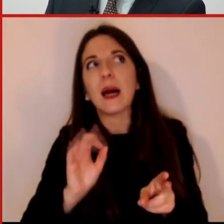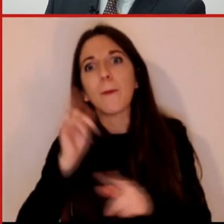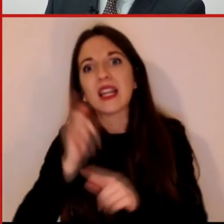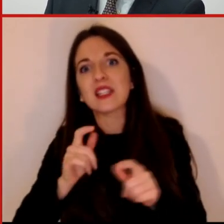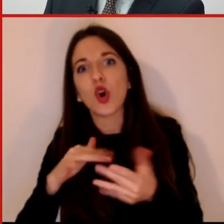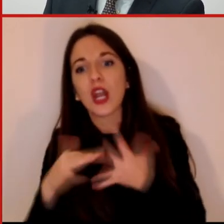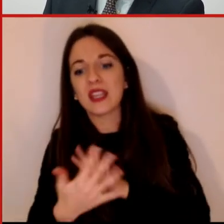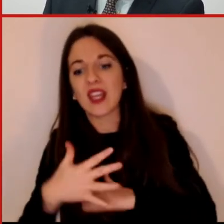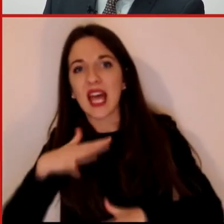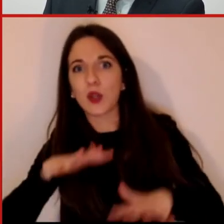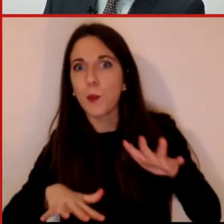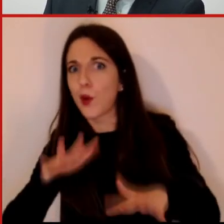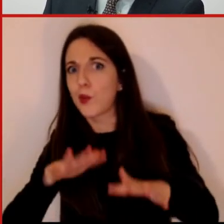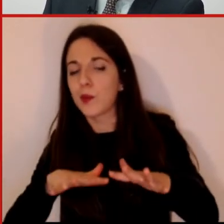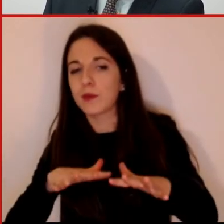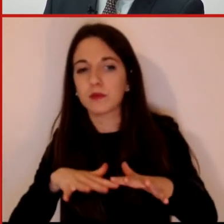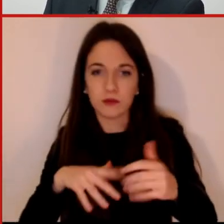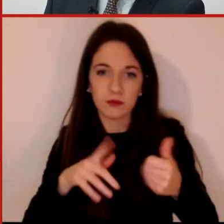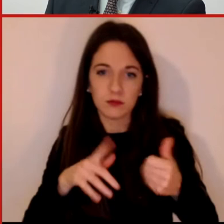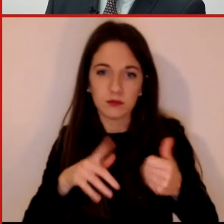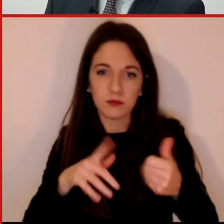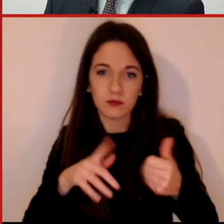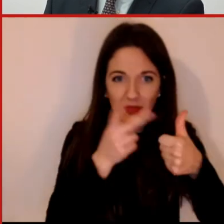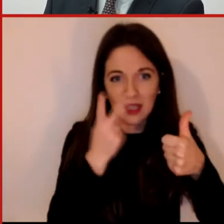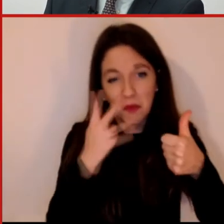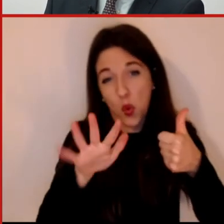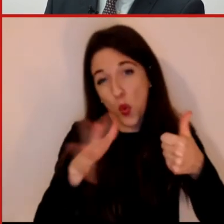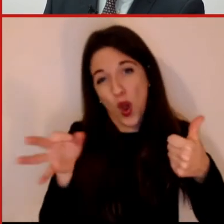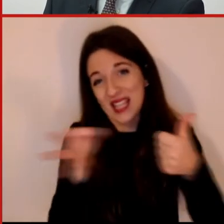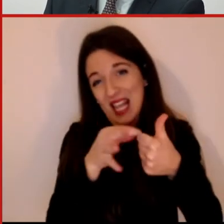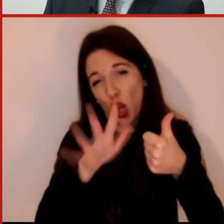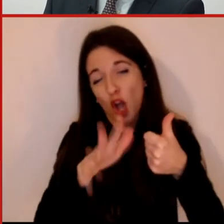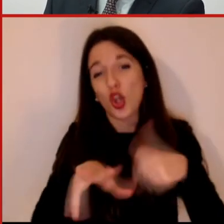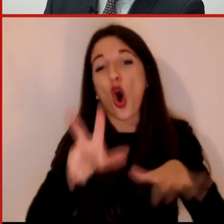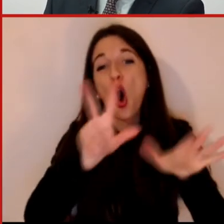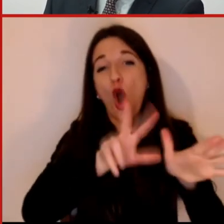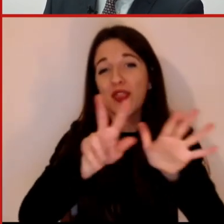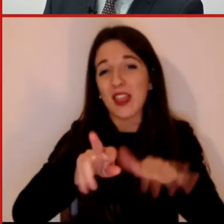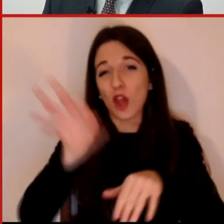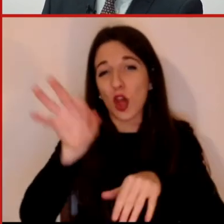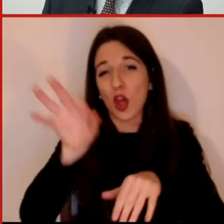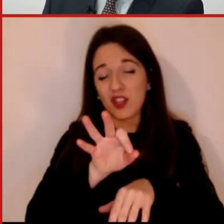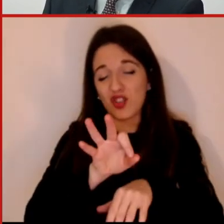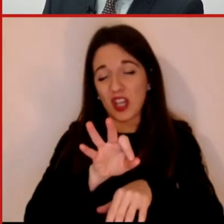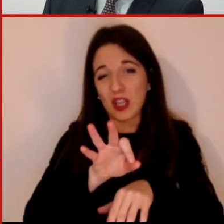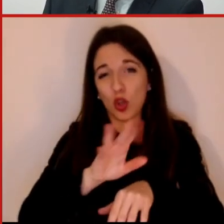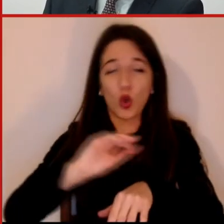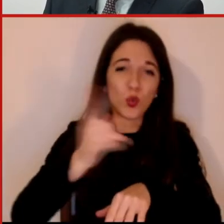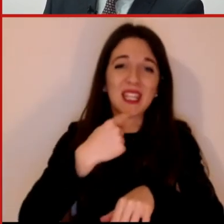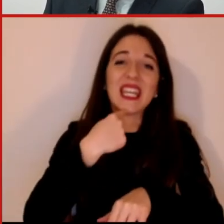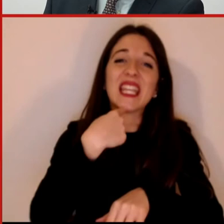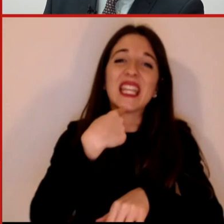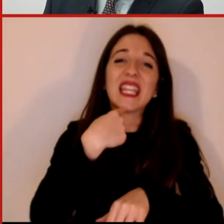sostanzialmente un plebiscito 88% maggiore consapevolezza, 7